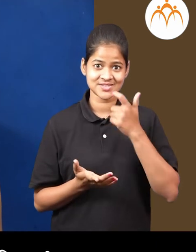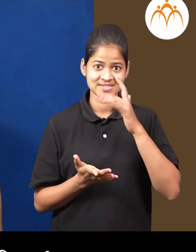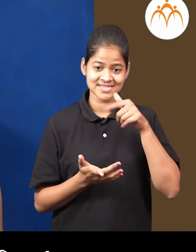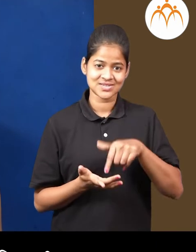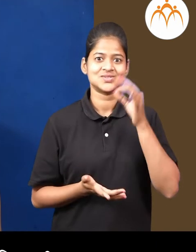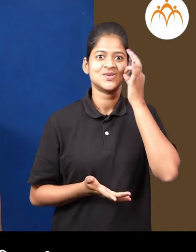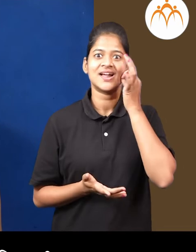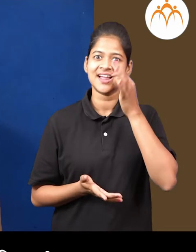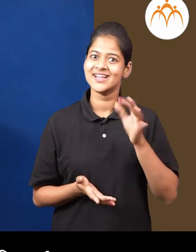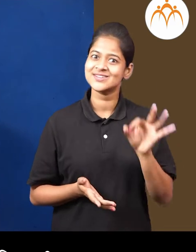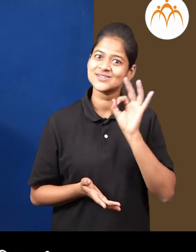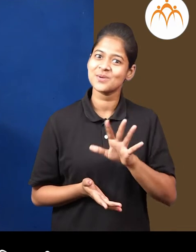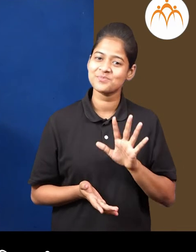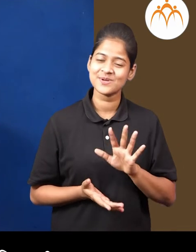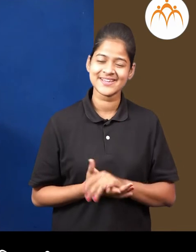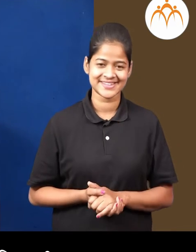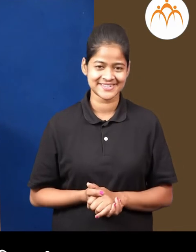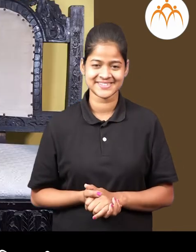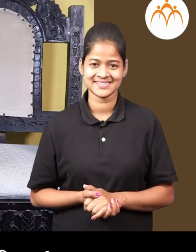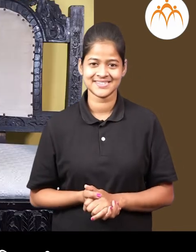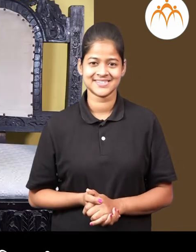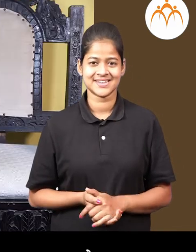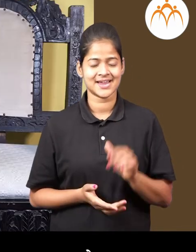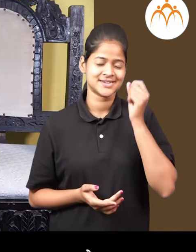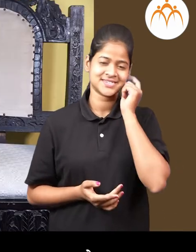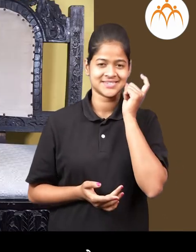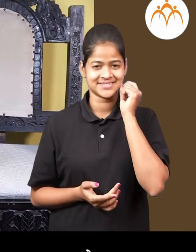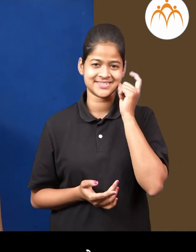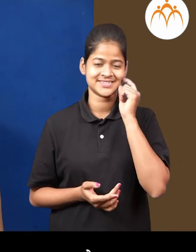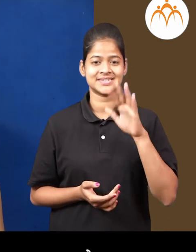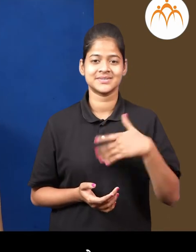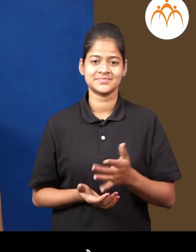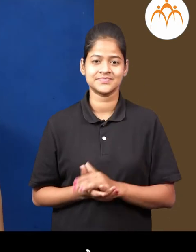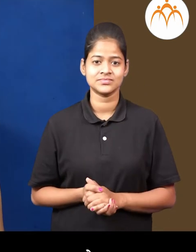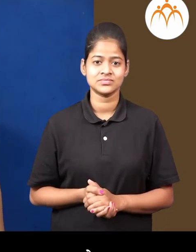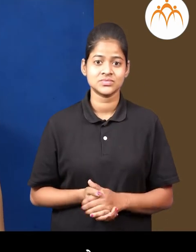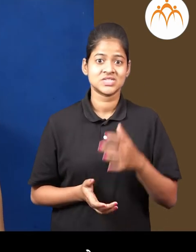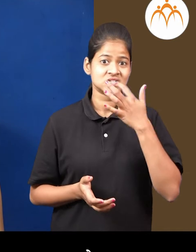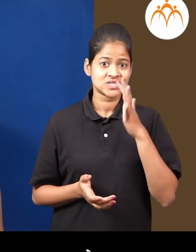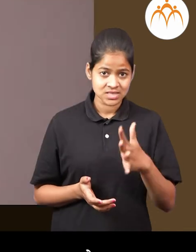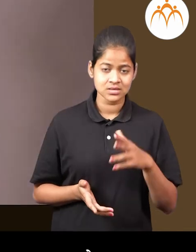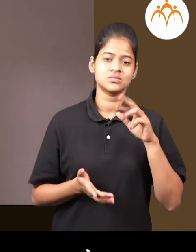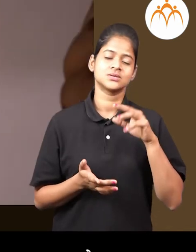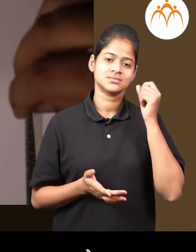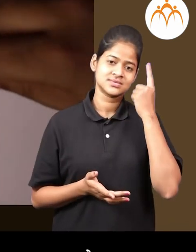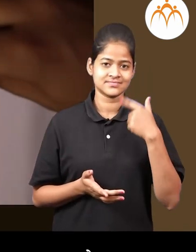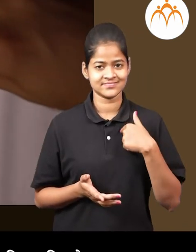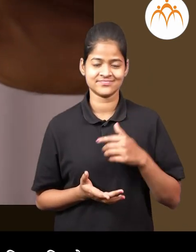आर्शात पन निया रंग त्याच ठिकानी आला, आता कळलामाला आरसा कसवाप्राईचा ते।